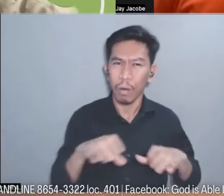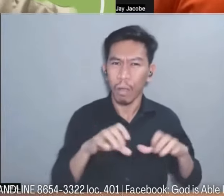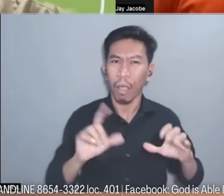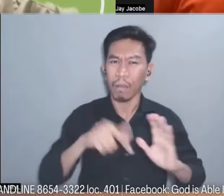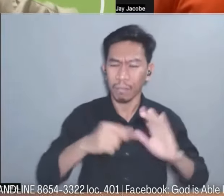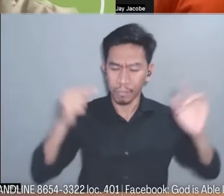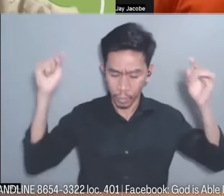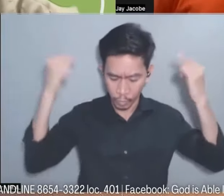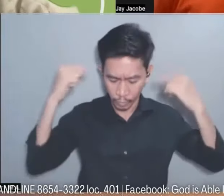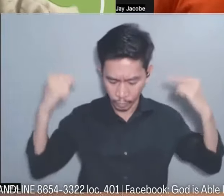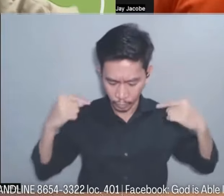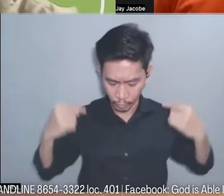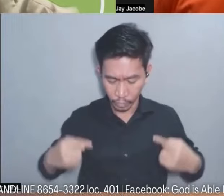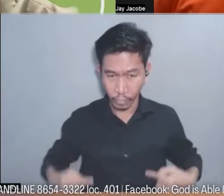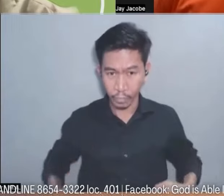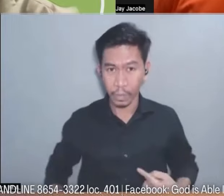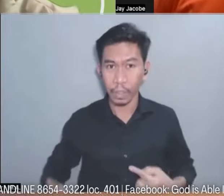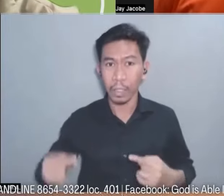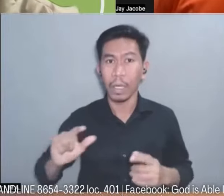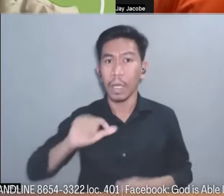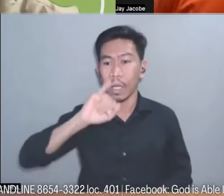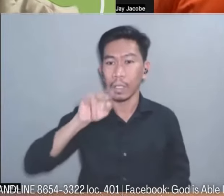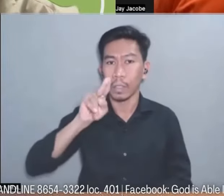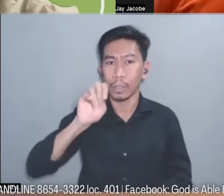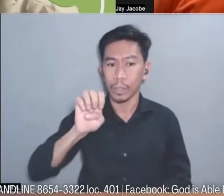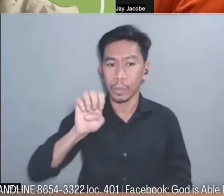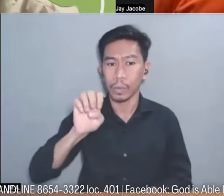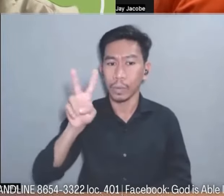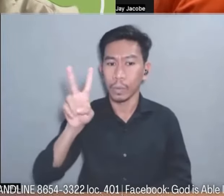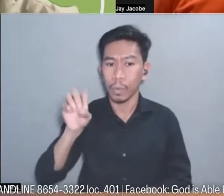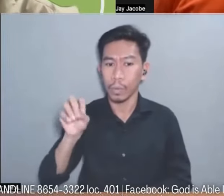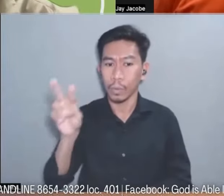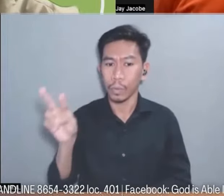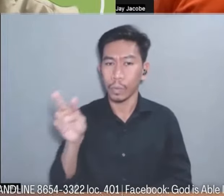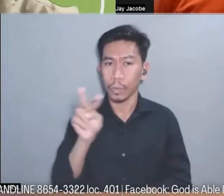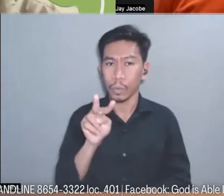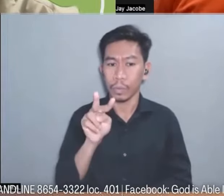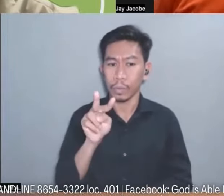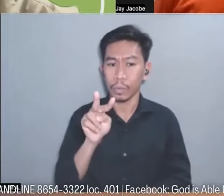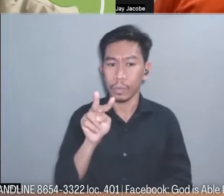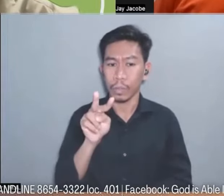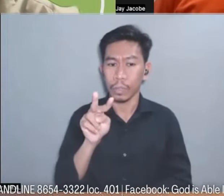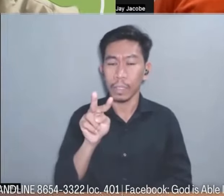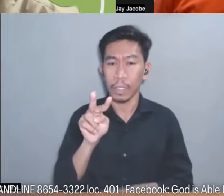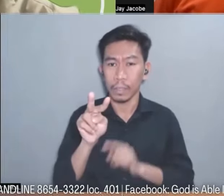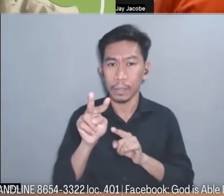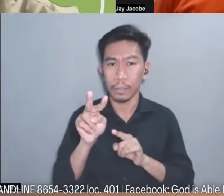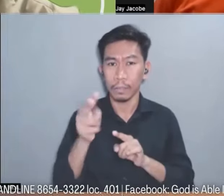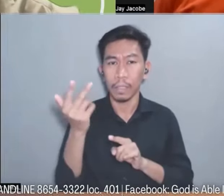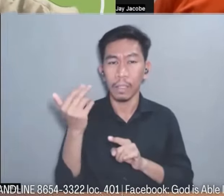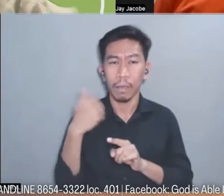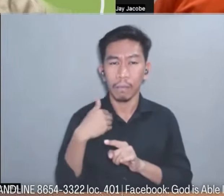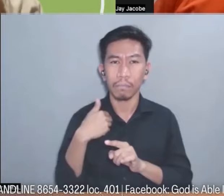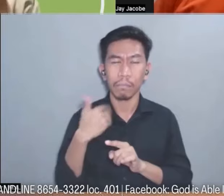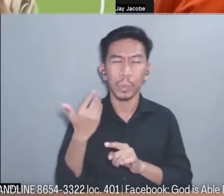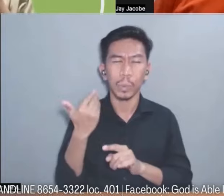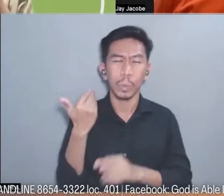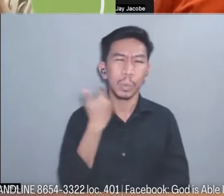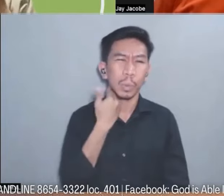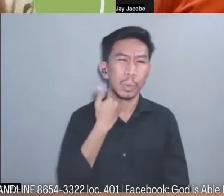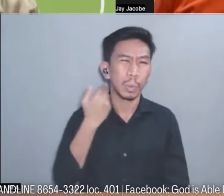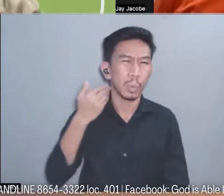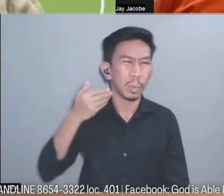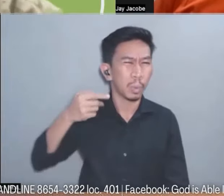Noong June 22 po ako po ay nagkaroon ng napaka taas na lagnat ng chichil na po ako